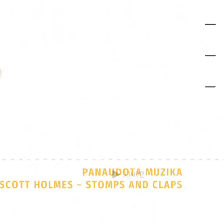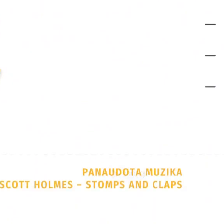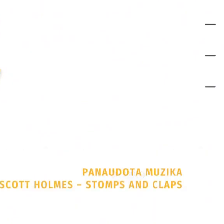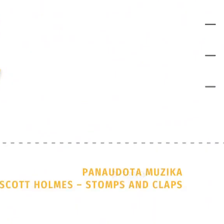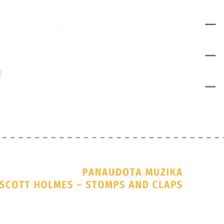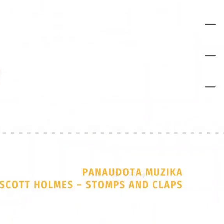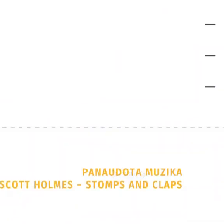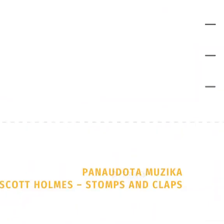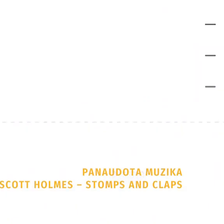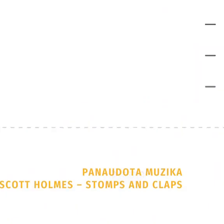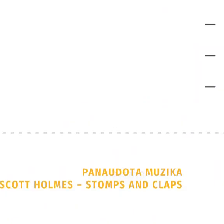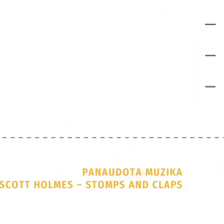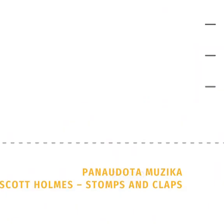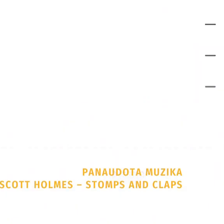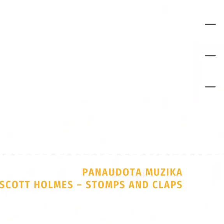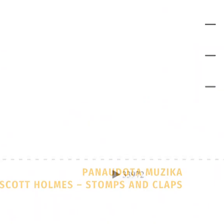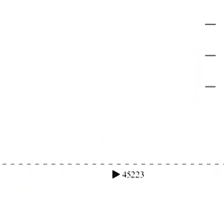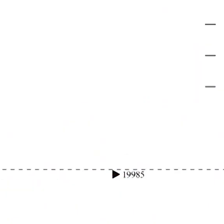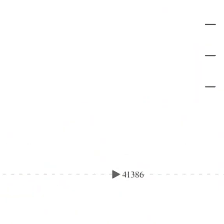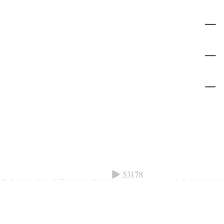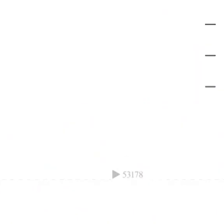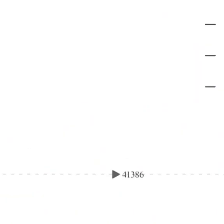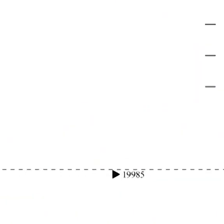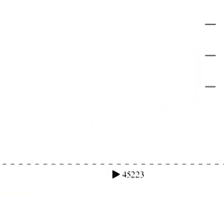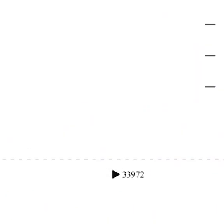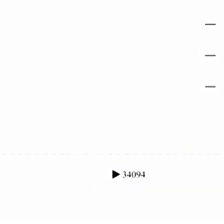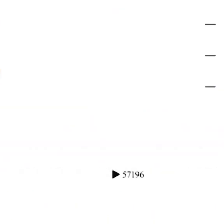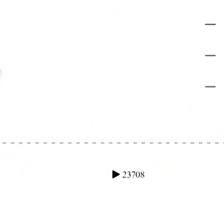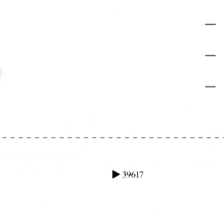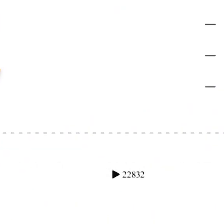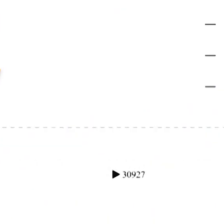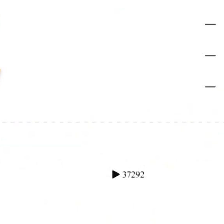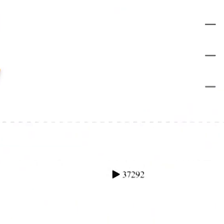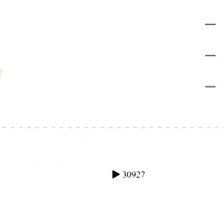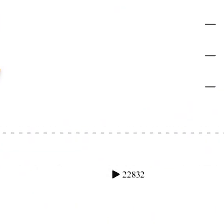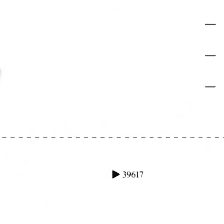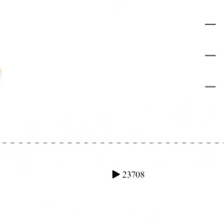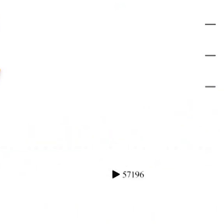Ir neko kitu tautos įsikintinos artėjančios vasario